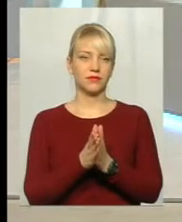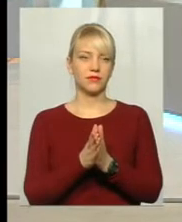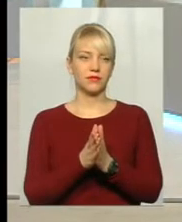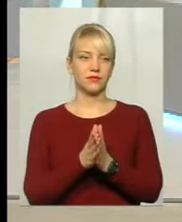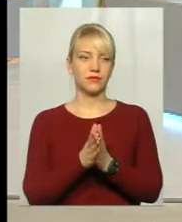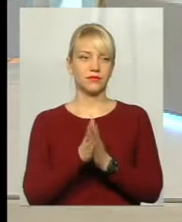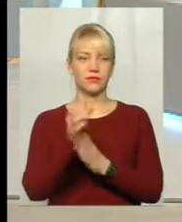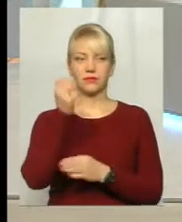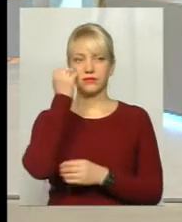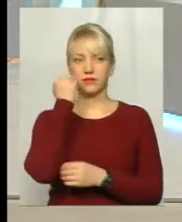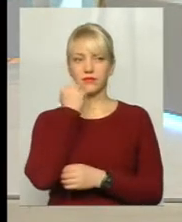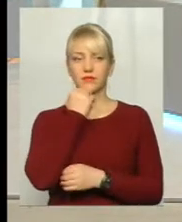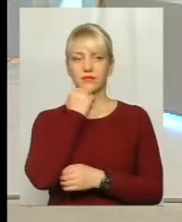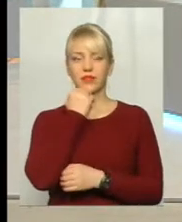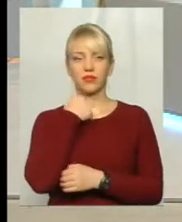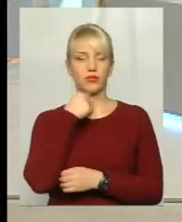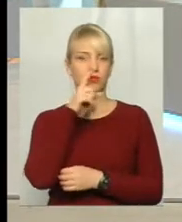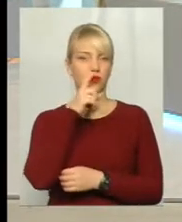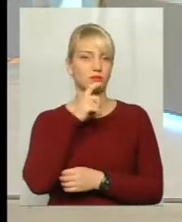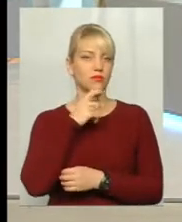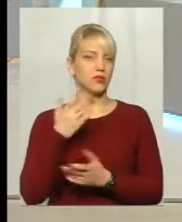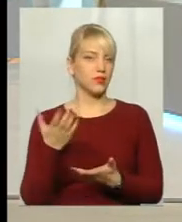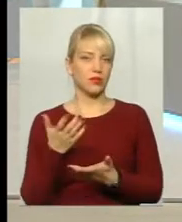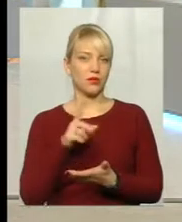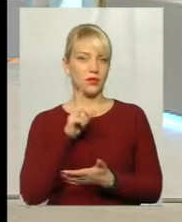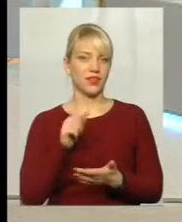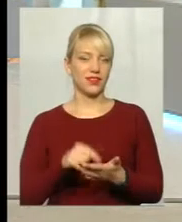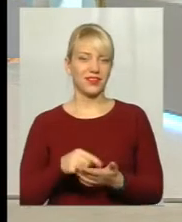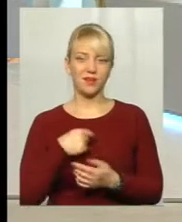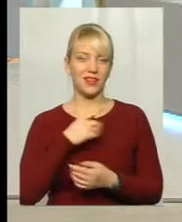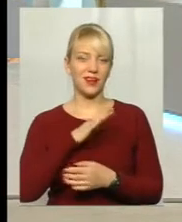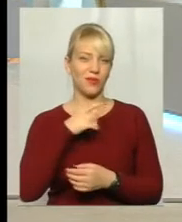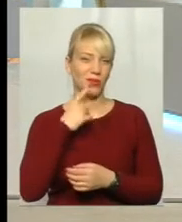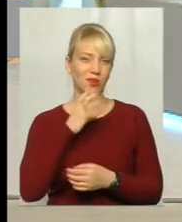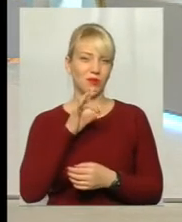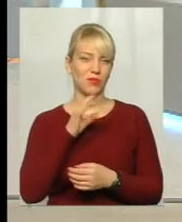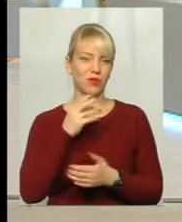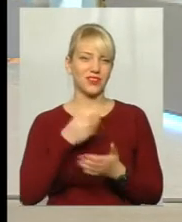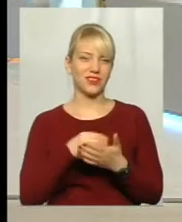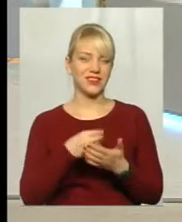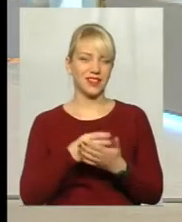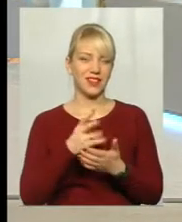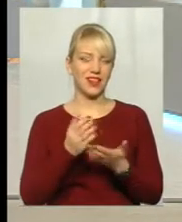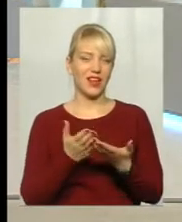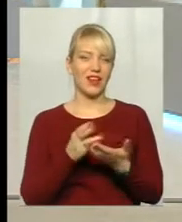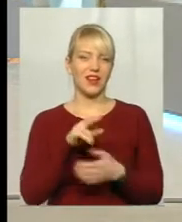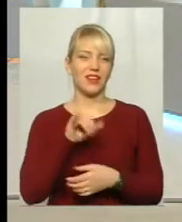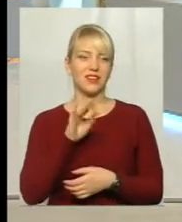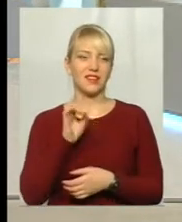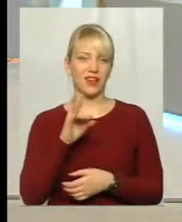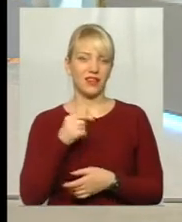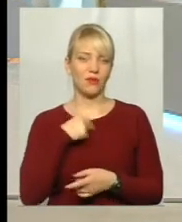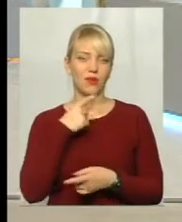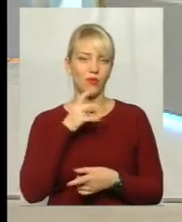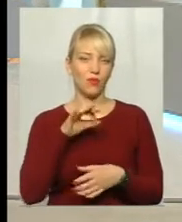Дякую. Ми не зрозуміли питання. Ми сьогодні говоримо не про ціни, а про маніпуляцію. Тож продовжимо дані.